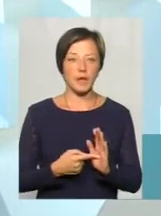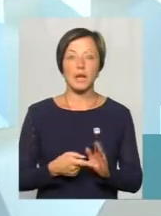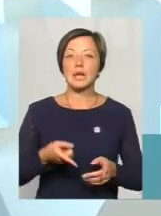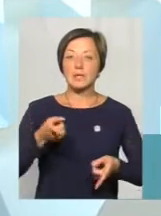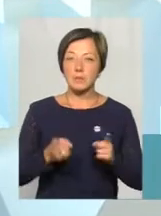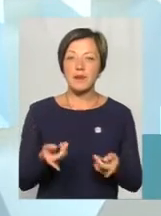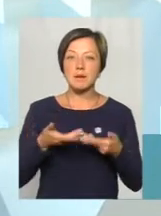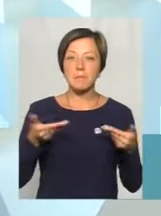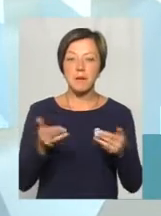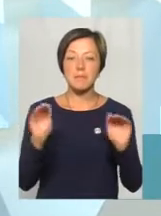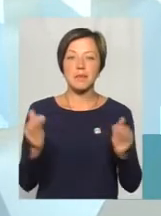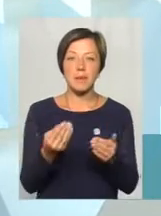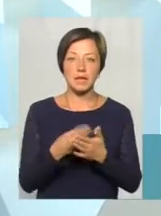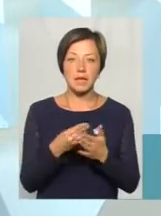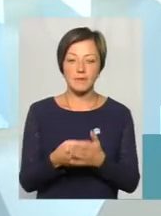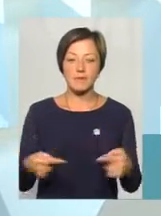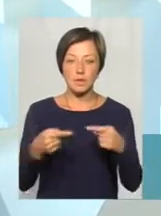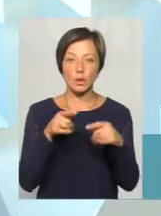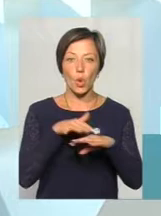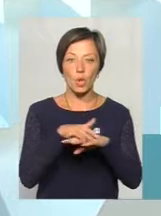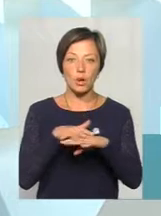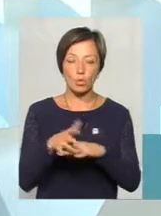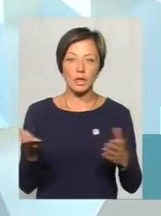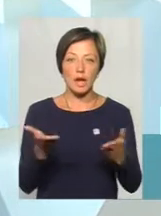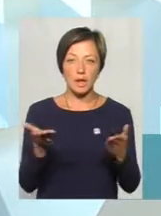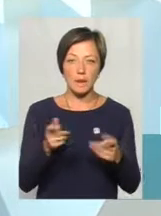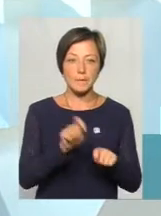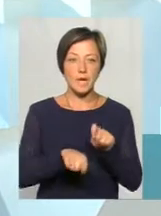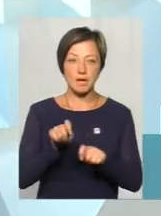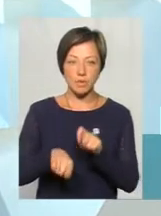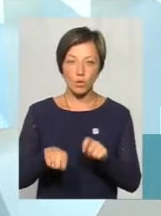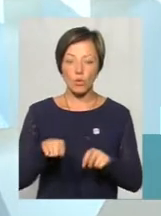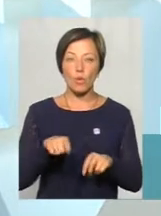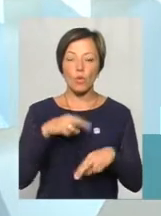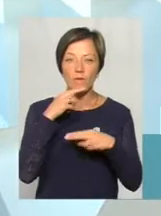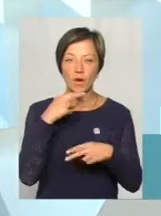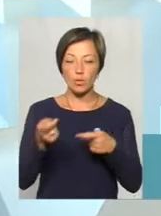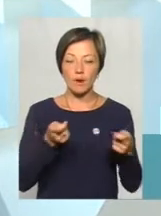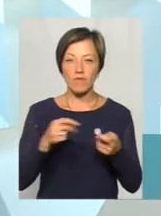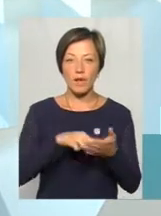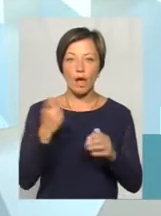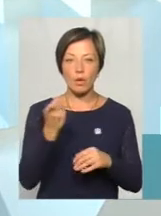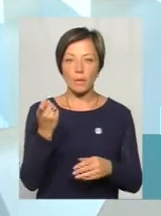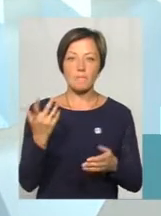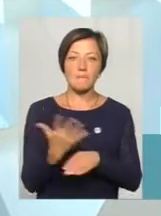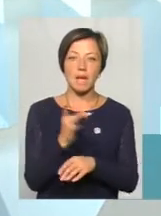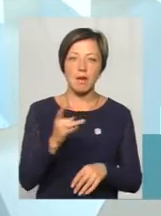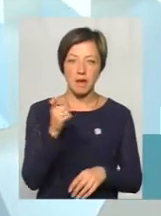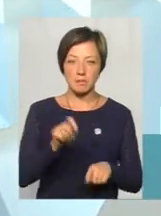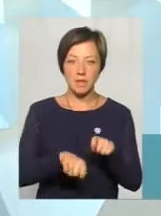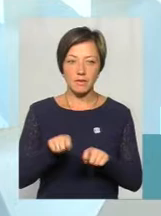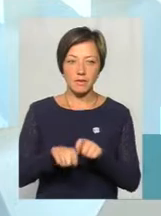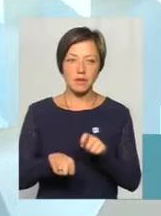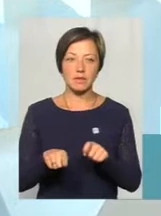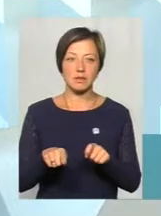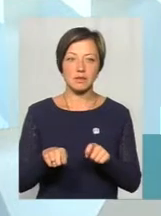мінімальний тариф, тому що, згідно з рахунків, які перевірило уважне управління економіки, 5 разів перевіряло, 5